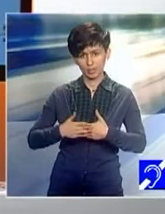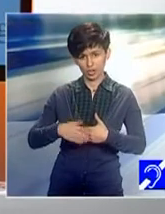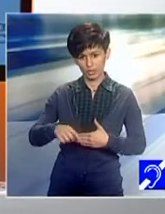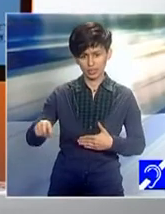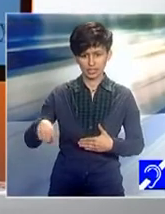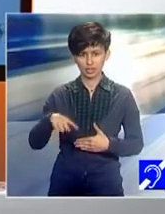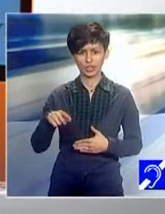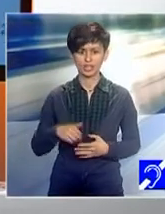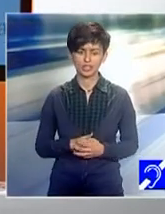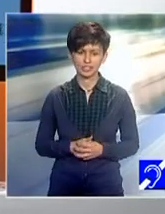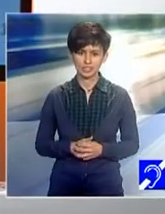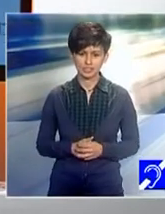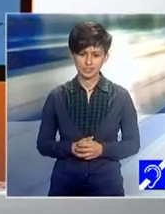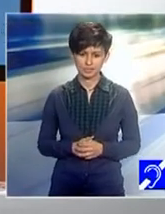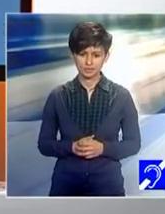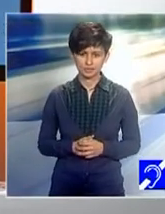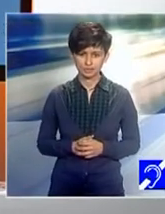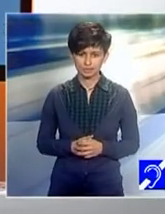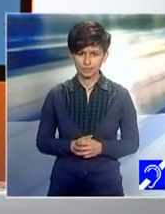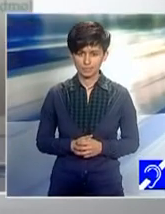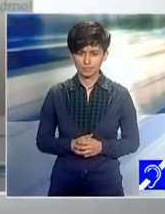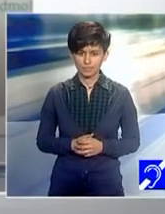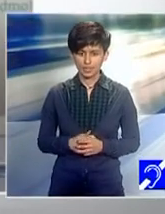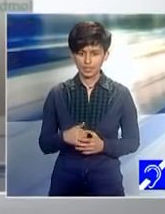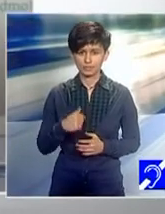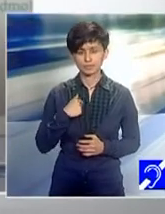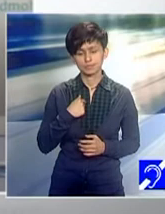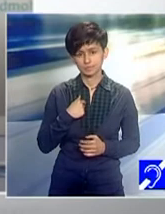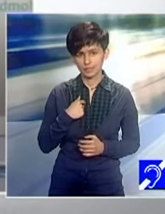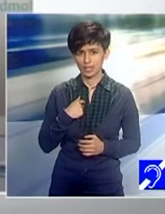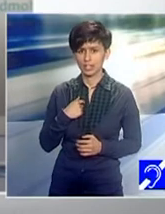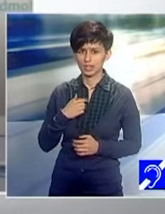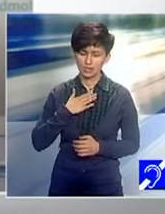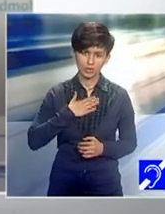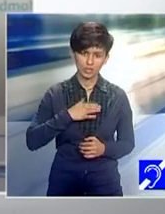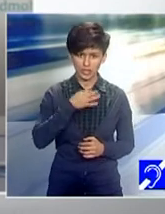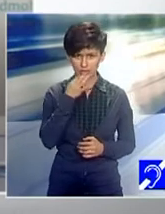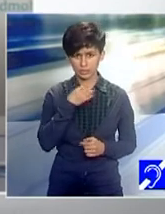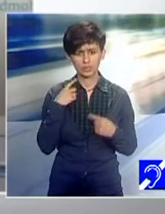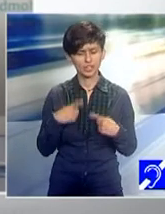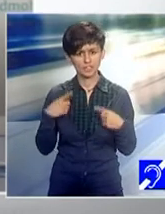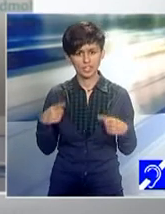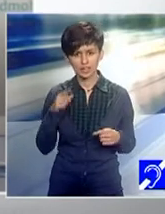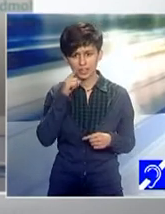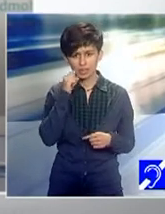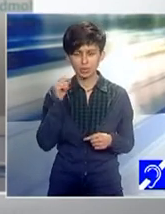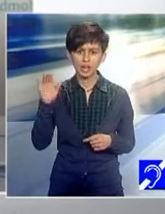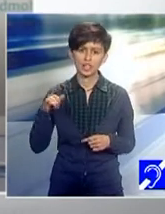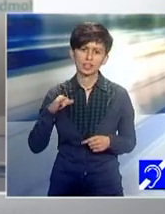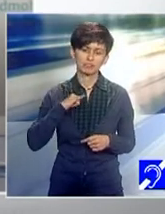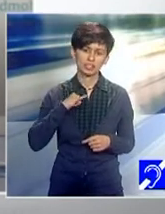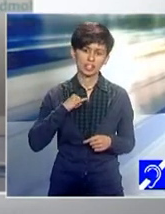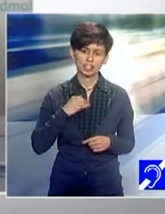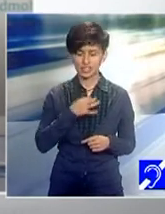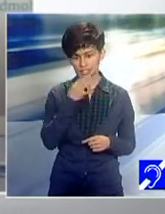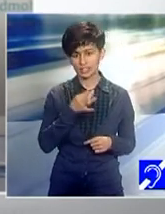culturi. În primul rând, aș spune că fiecare om are ceva interesant de spus, asta ar fi o concluzie